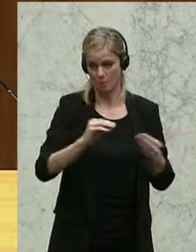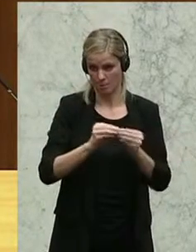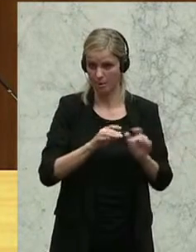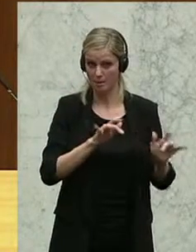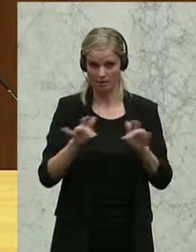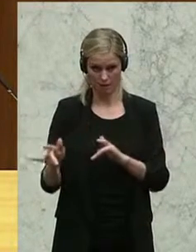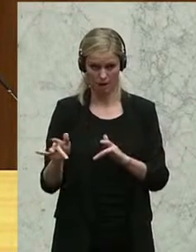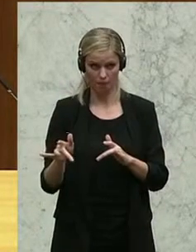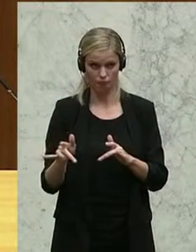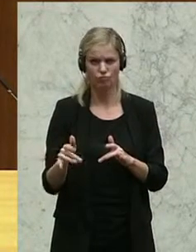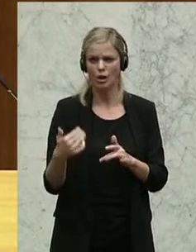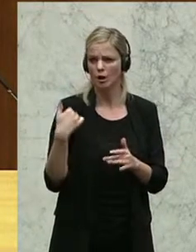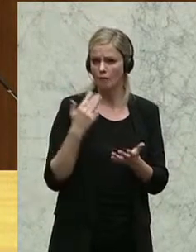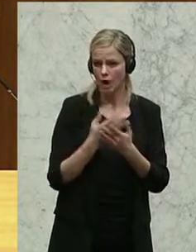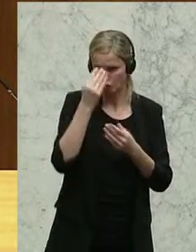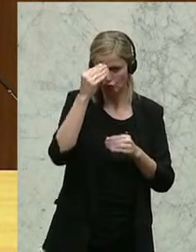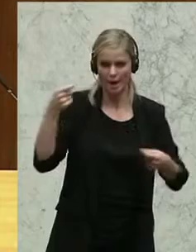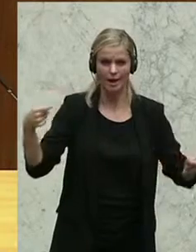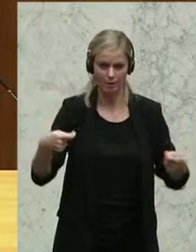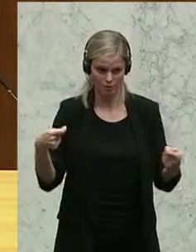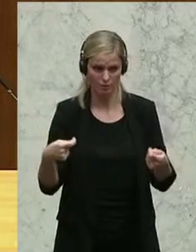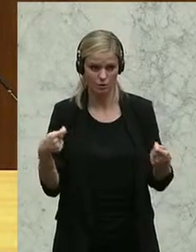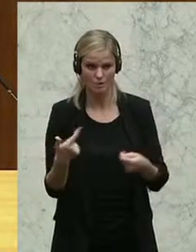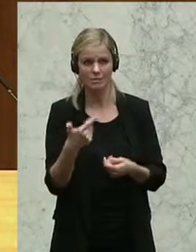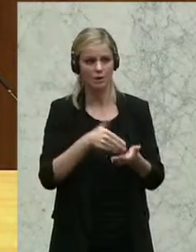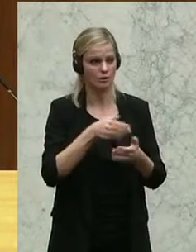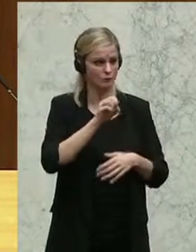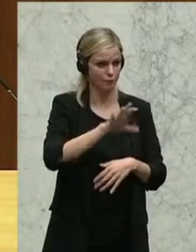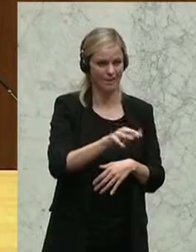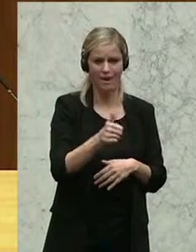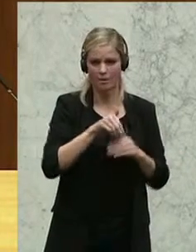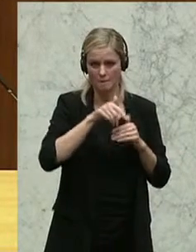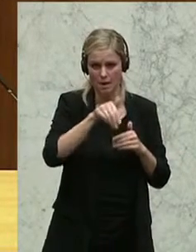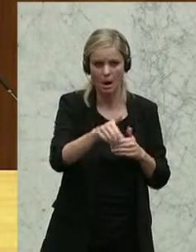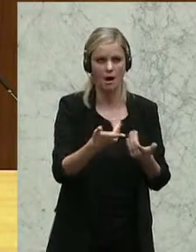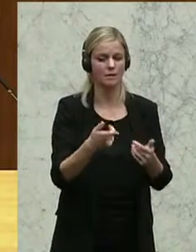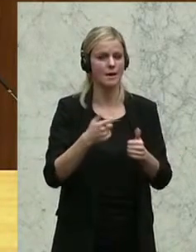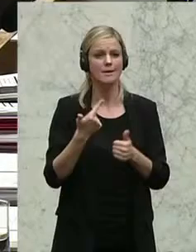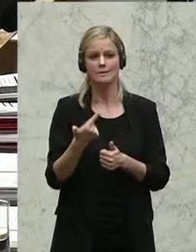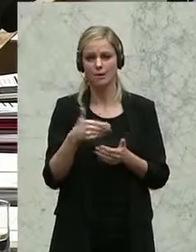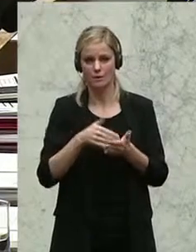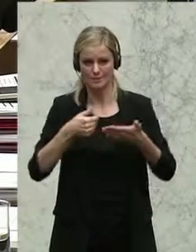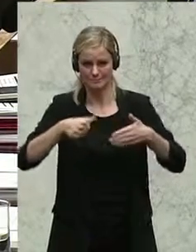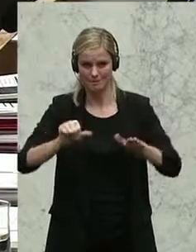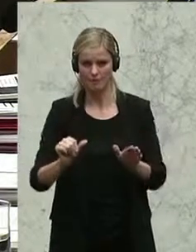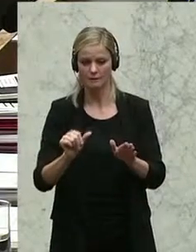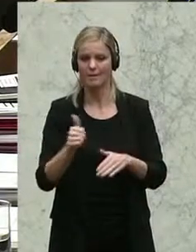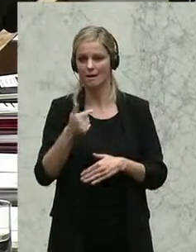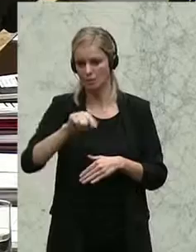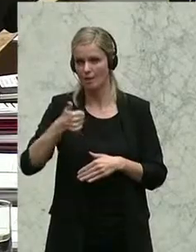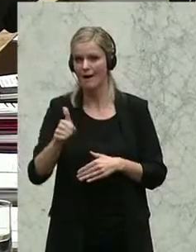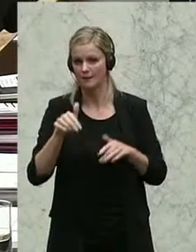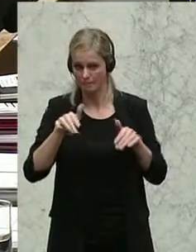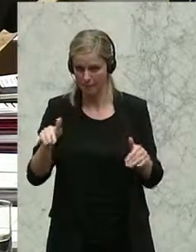Sie haben die Investitionen angesprochen, 2015 eine Milliarde, 2016 1,1 Milliarden,